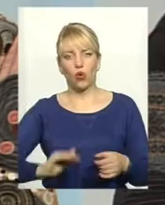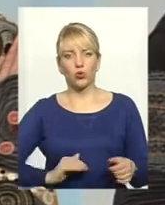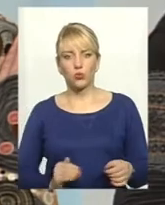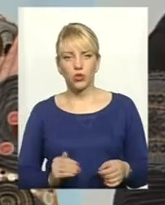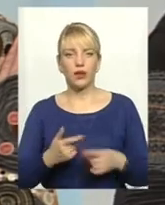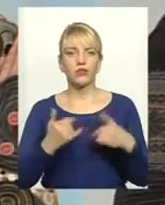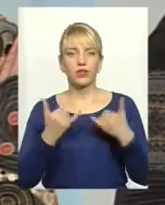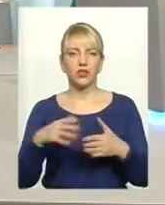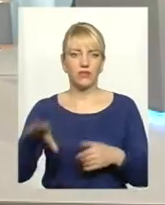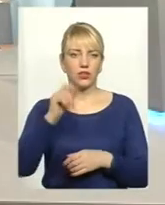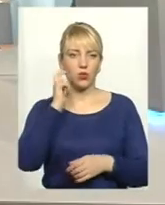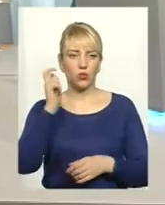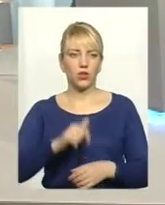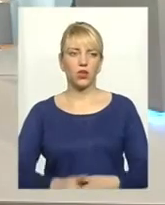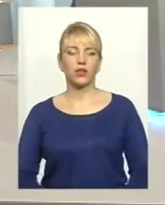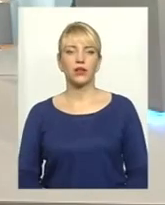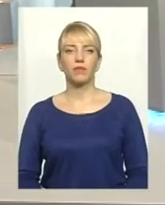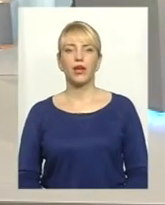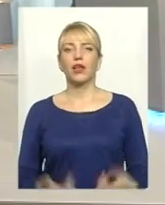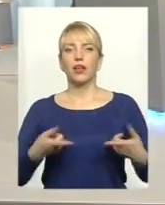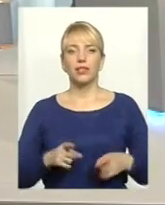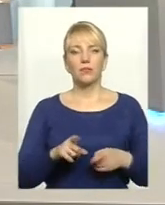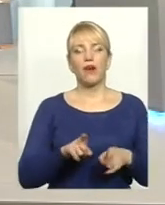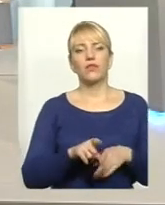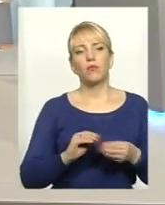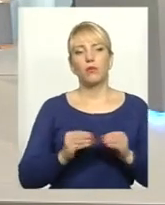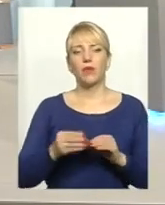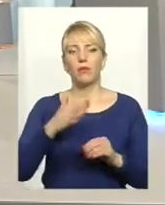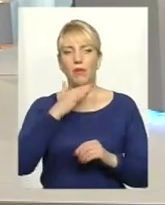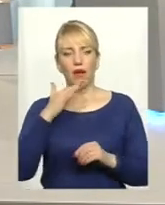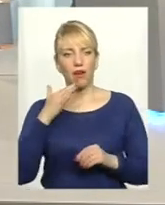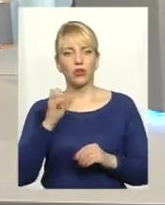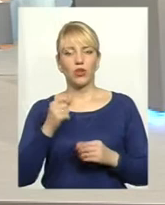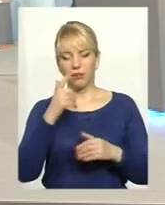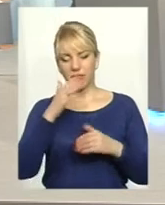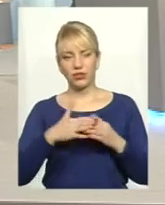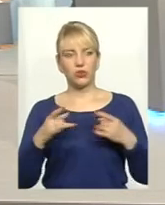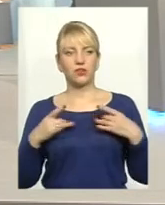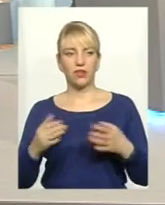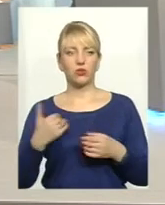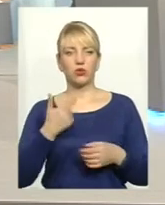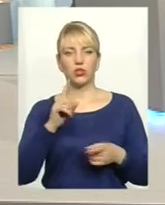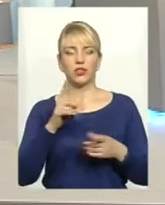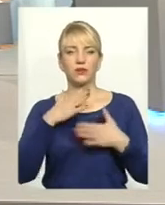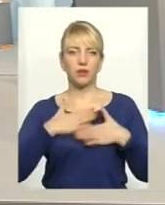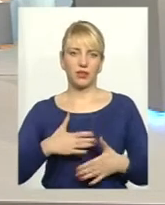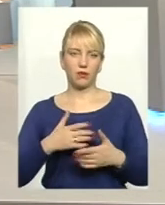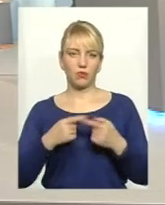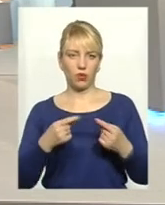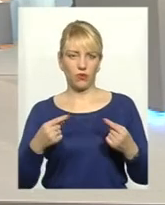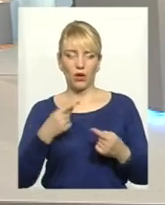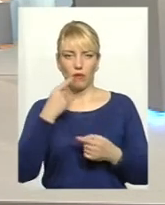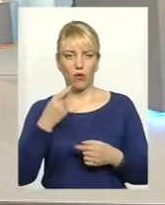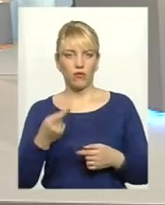той, який для магазина купує продукцію. Насправді проблем дуже багато, але вже так дуже близько свято, і хочеться про деякі і приємніші речі поговорити,